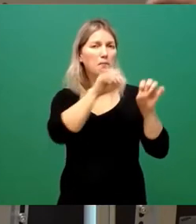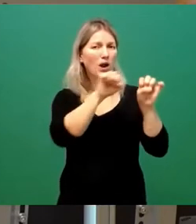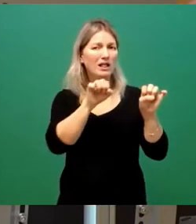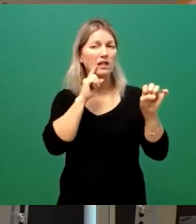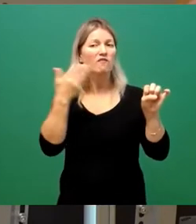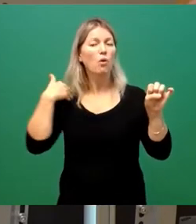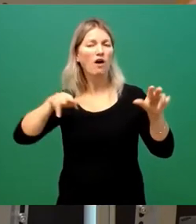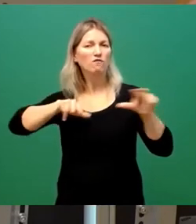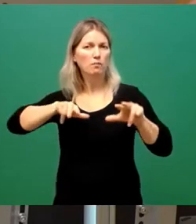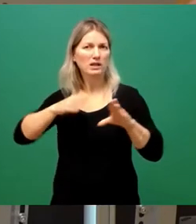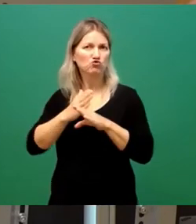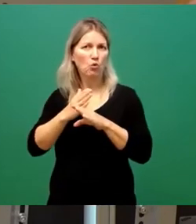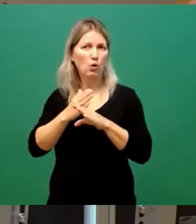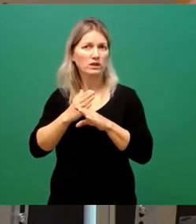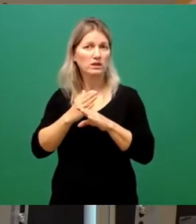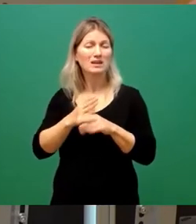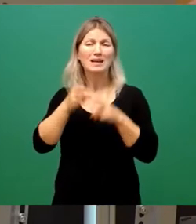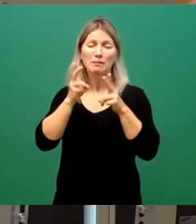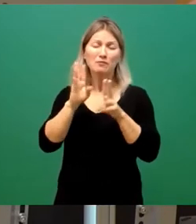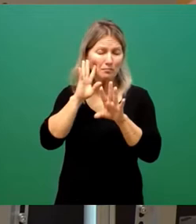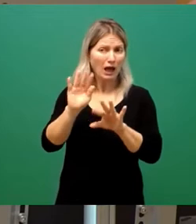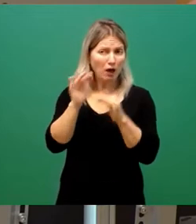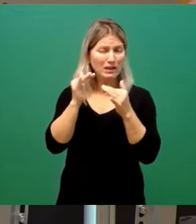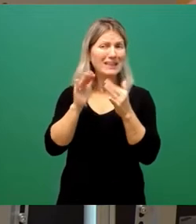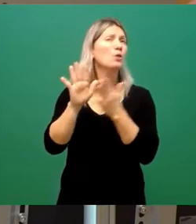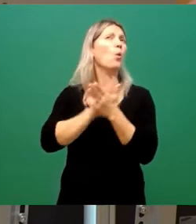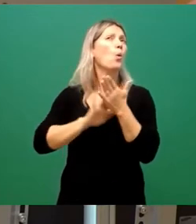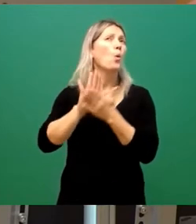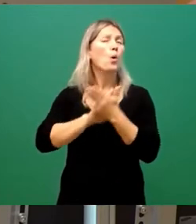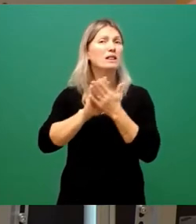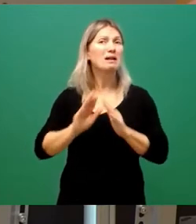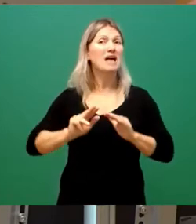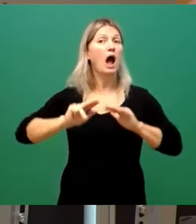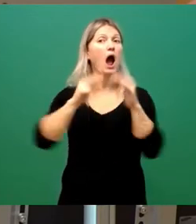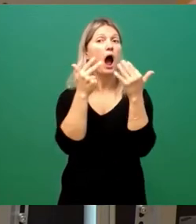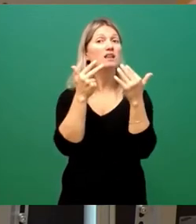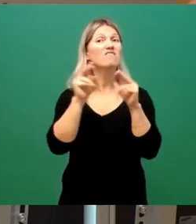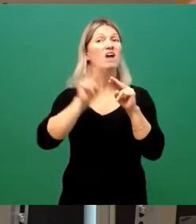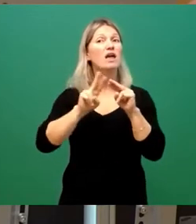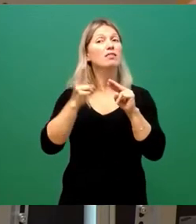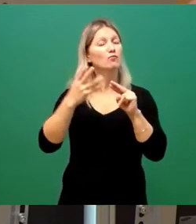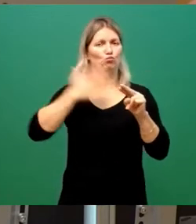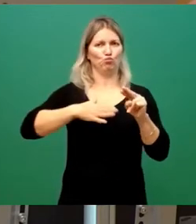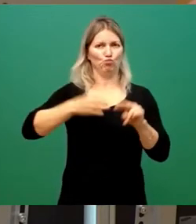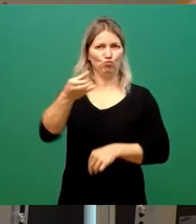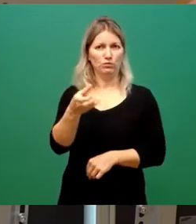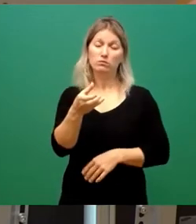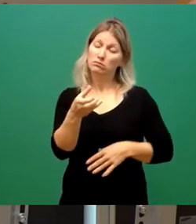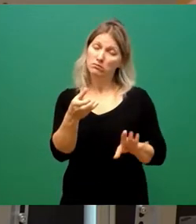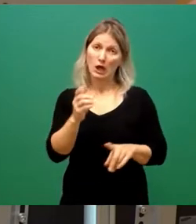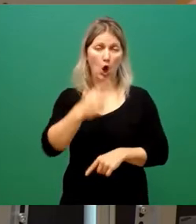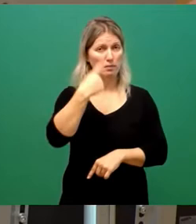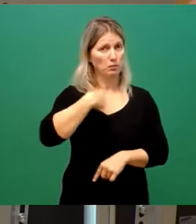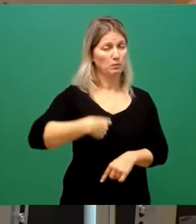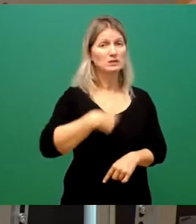nie, hören Sie zu, nie, war die achte Variante eine Vorzugsvariante. Wir haben immer gesagt, sowohl der Oberbürgermeister als auch wir als